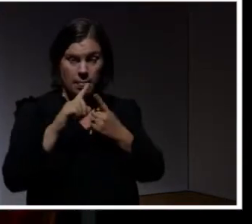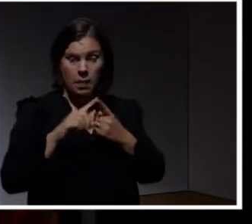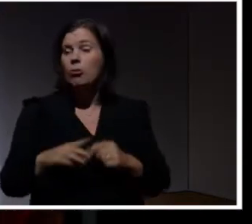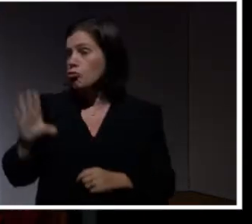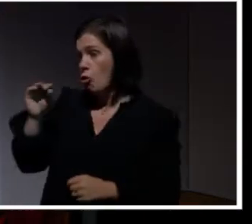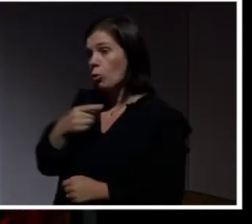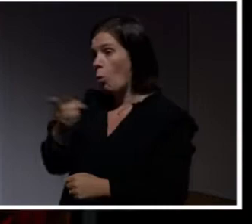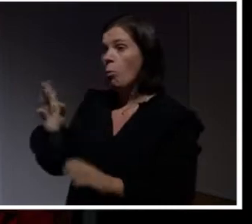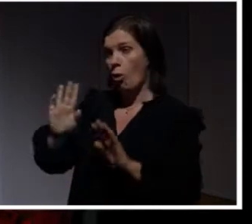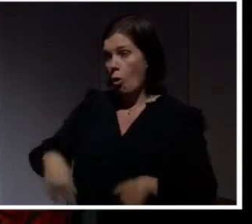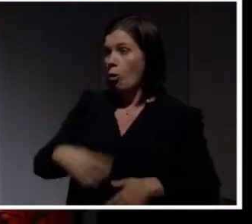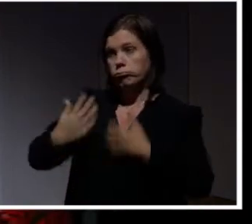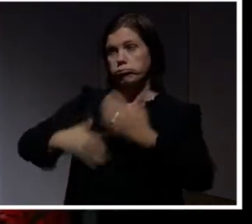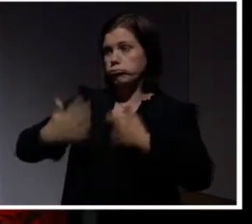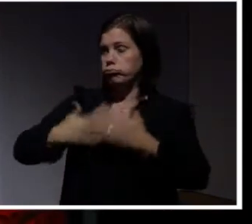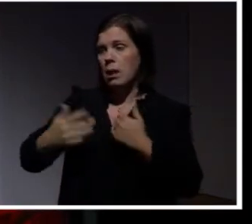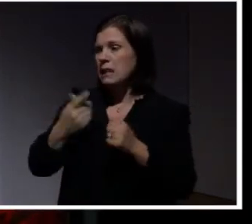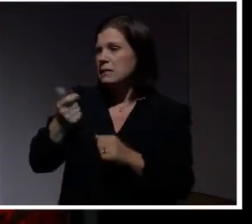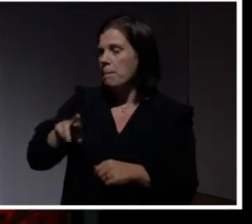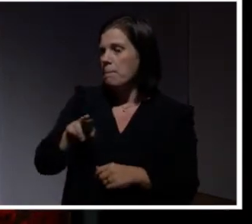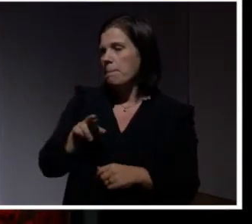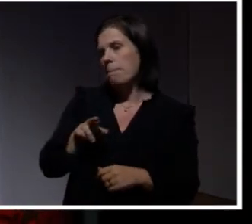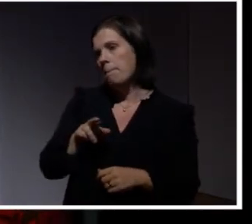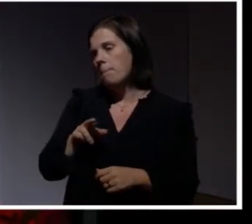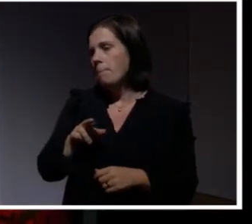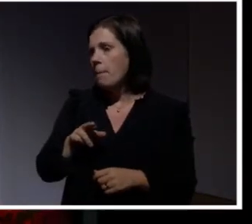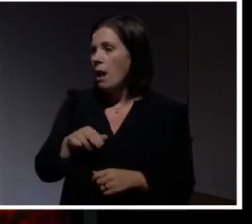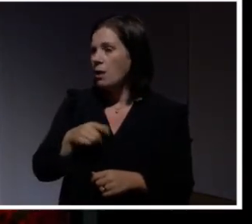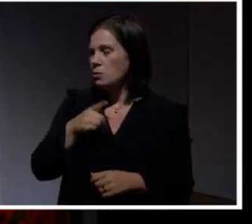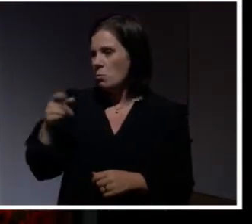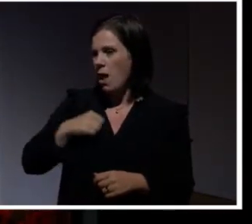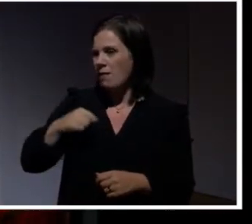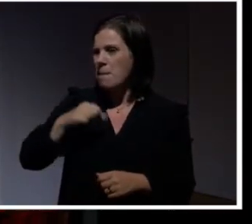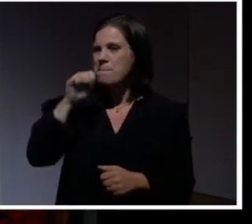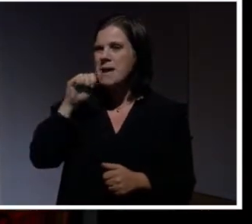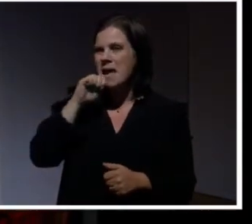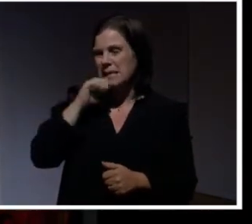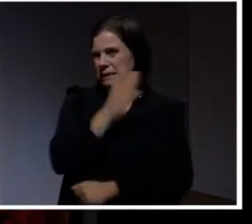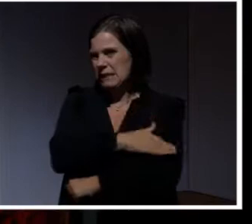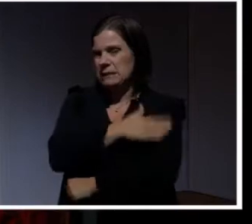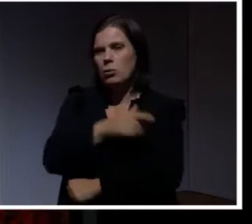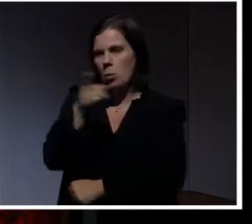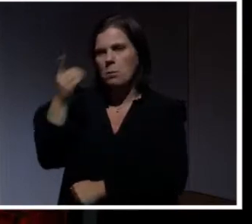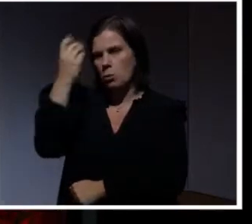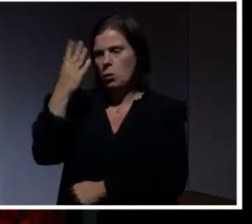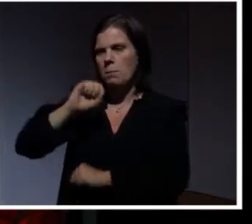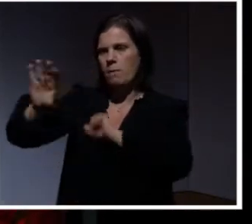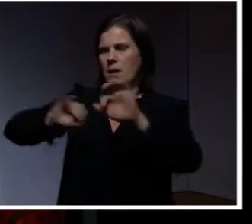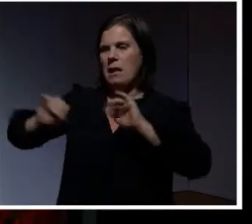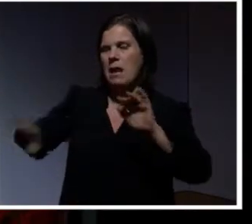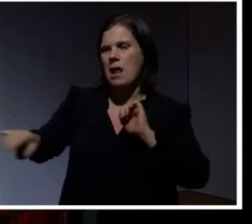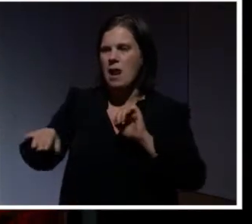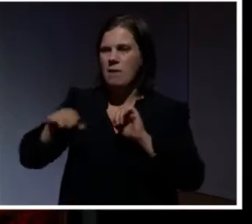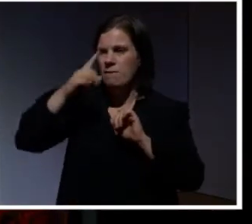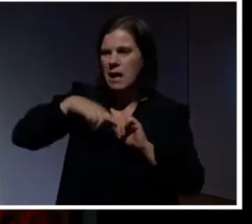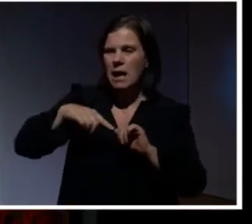ju gjort, de har kommit väldigt långt. De är duktiga, till exempel de som vi använder mejltjänster. De är ju väldigt duktiga på att filtrera bort trasiga